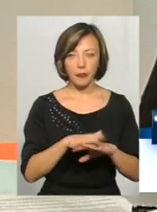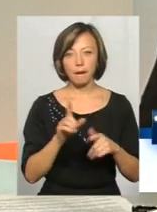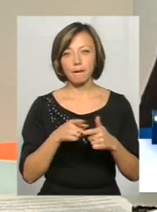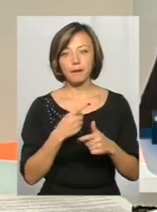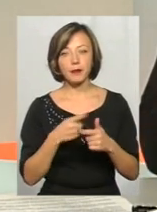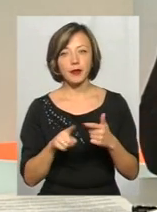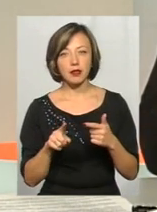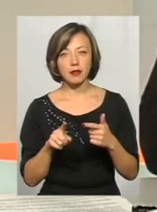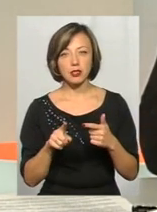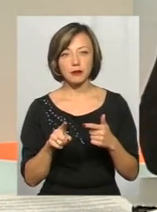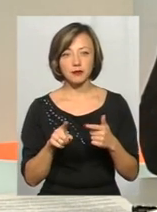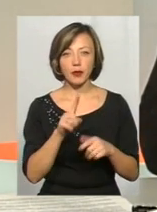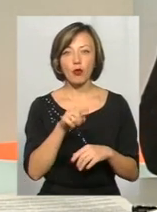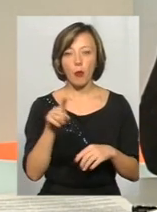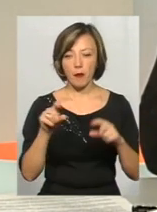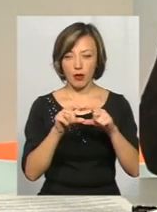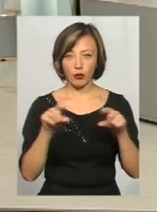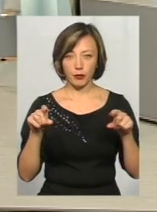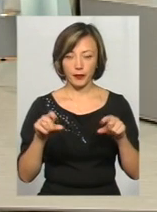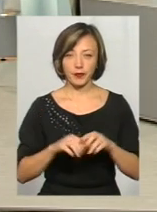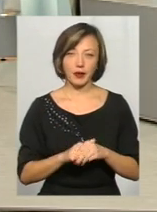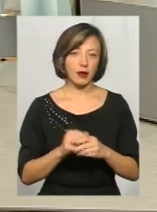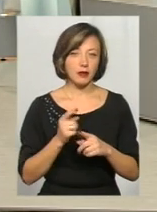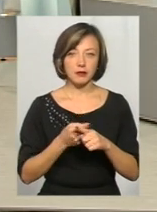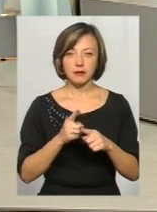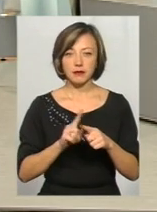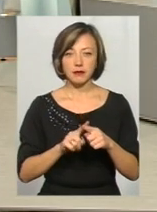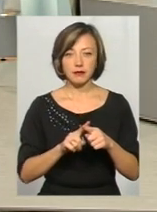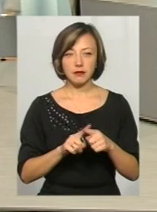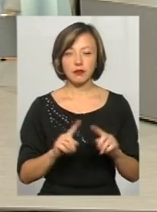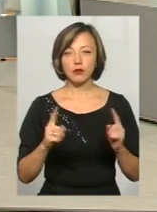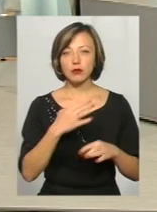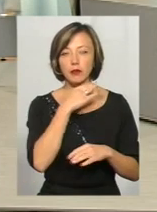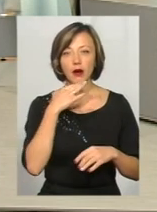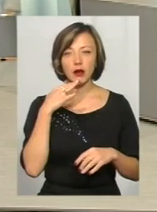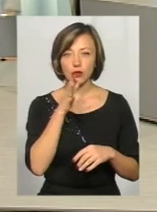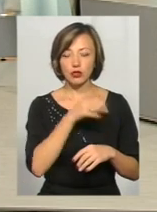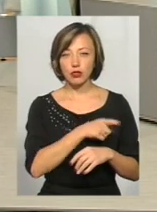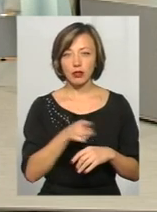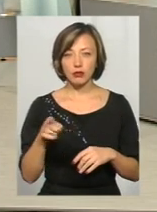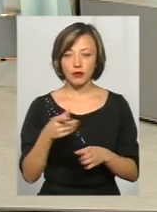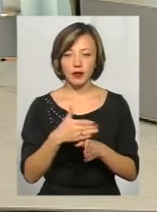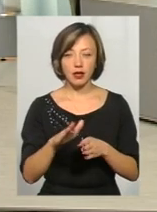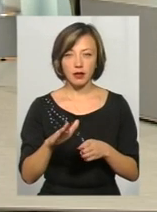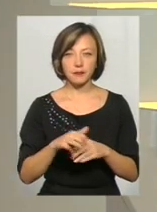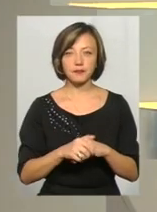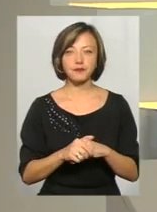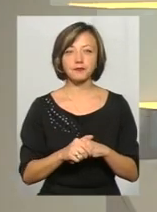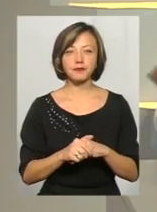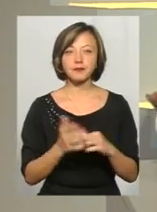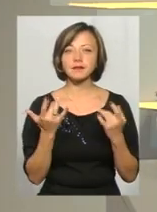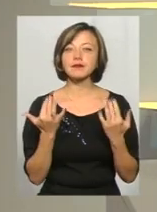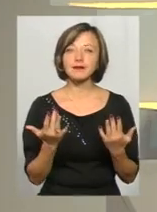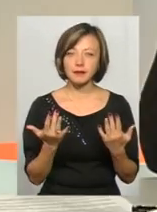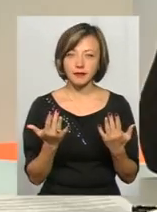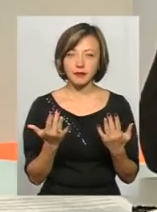абонентським номером. На це досить багато часу виділяється. Досить багато часу